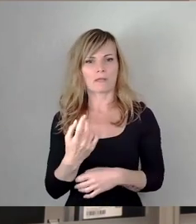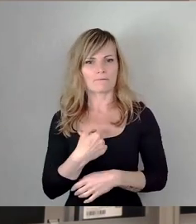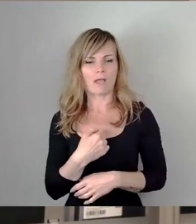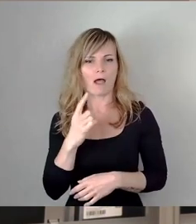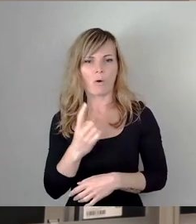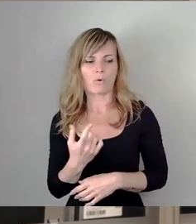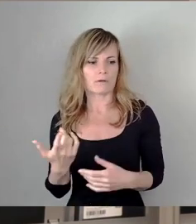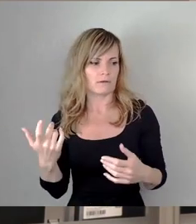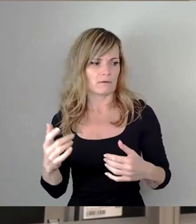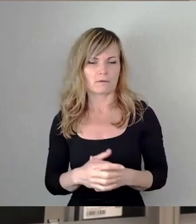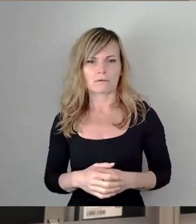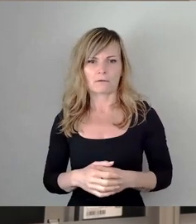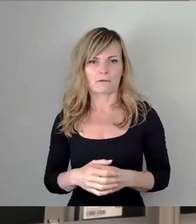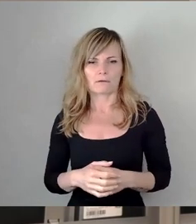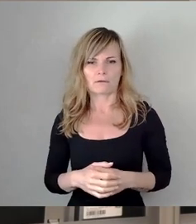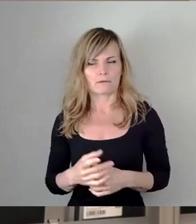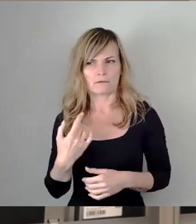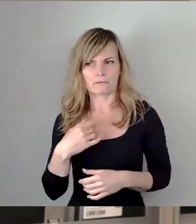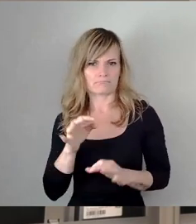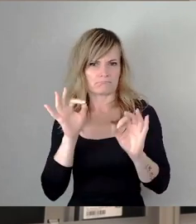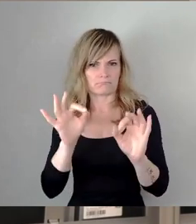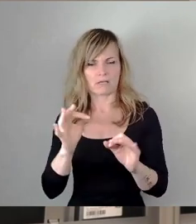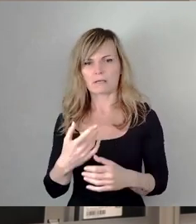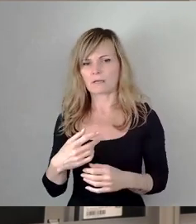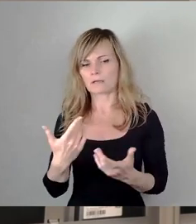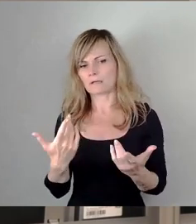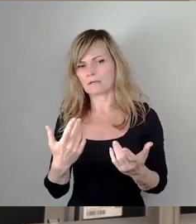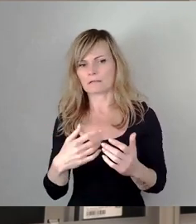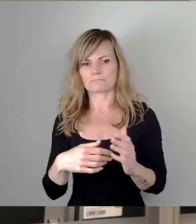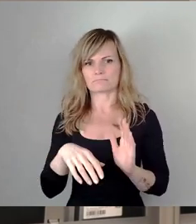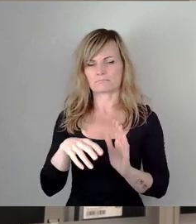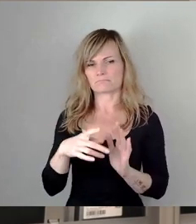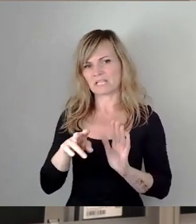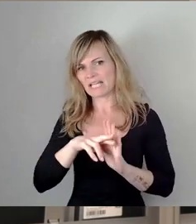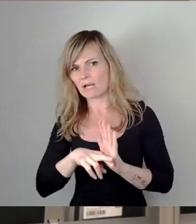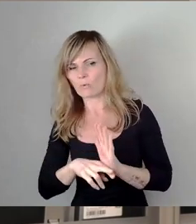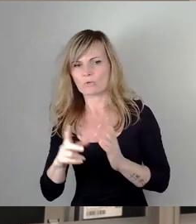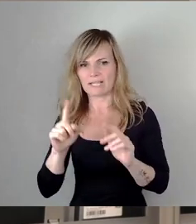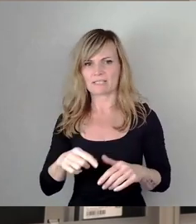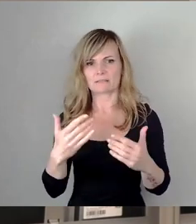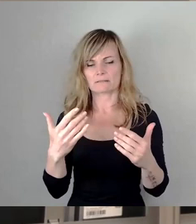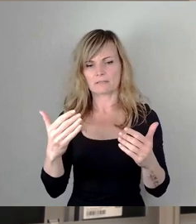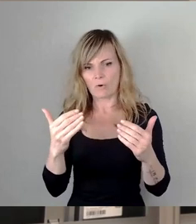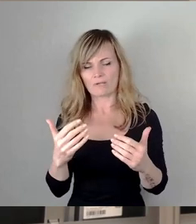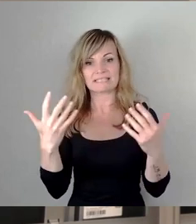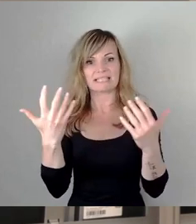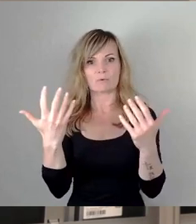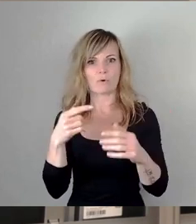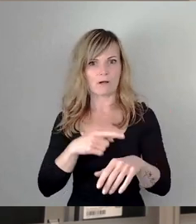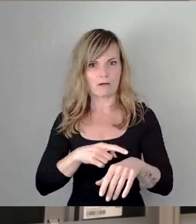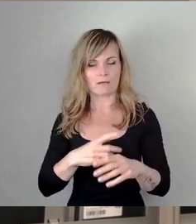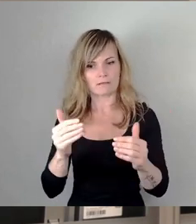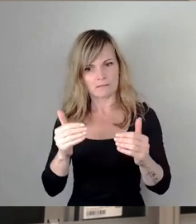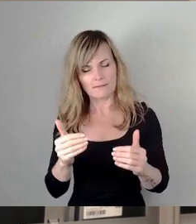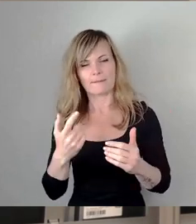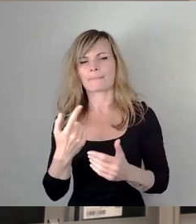sinnvolle Regelung, jetzt auf 10 Uhr zu gehen. Ich nehme aber ausdrücklich, Frau Mühle, das